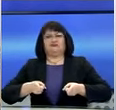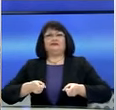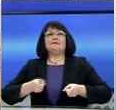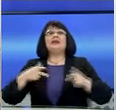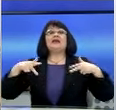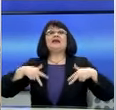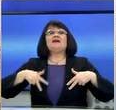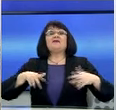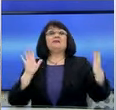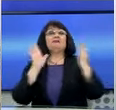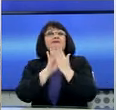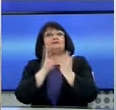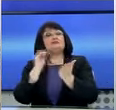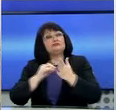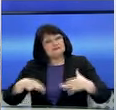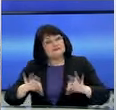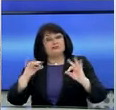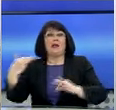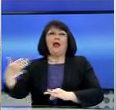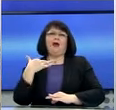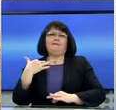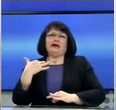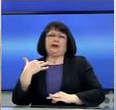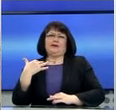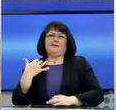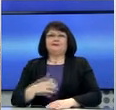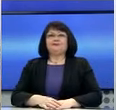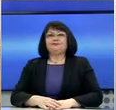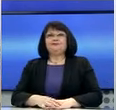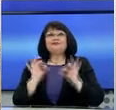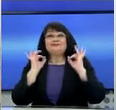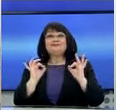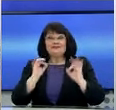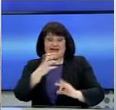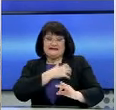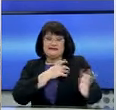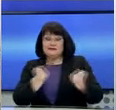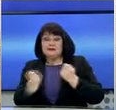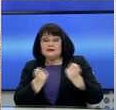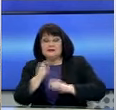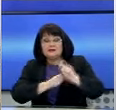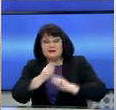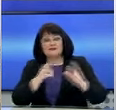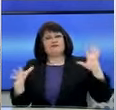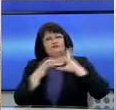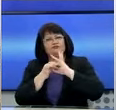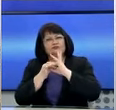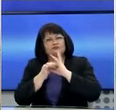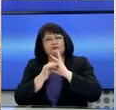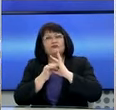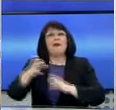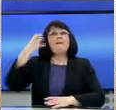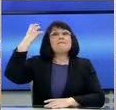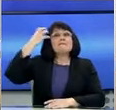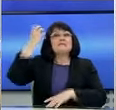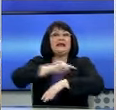η κυβέρνηση αντιμετώπισε εξ αρχής την απειλή. Η χάραξη μιας συγκεκριμένης στρατηγικής. Η στενή συνεργασία με το